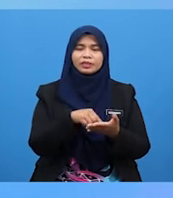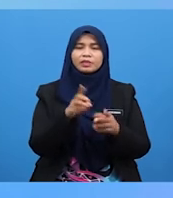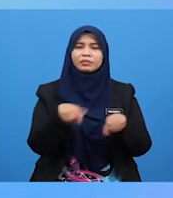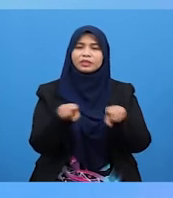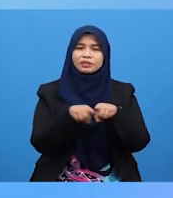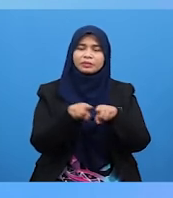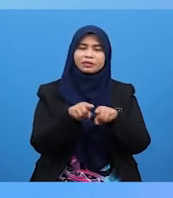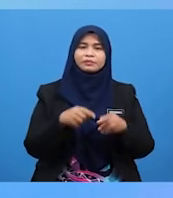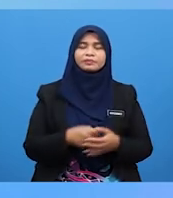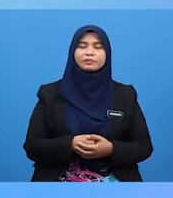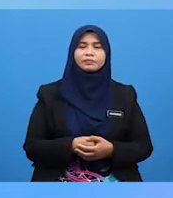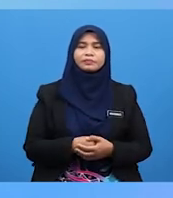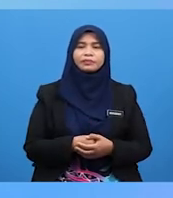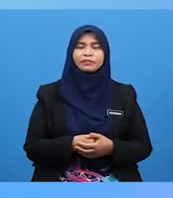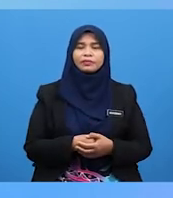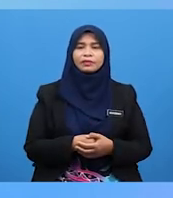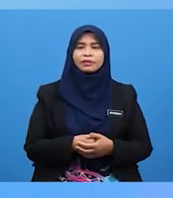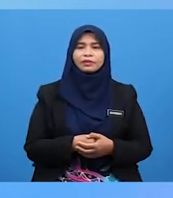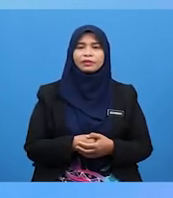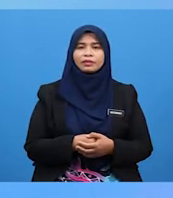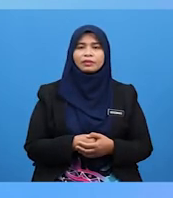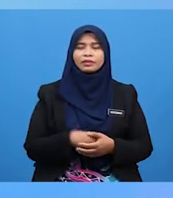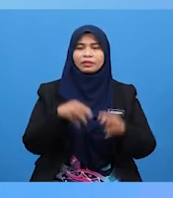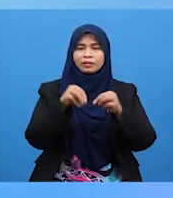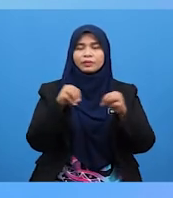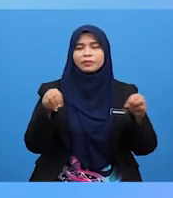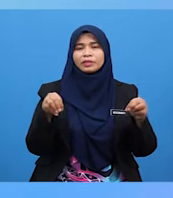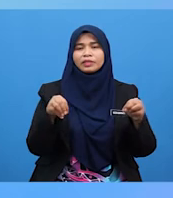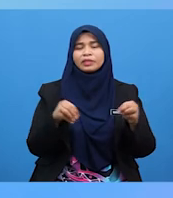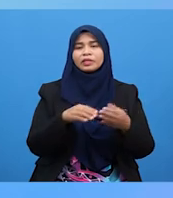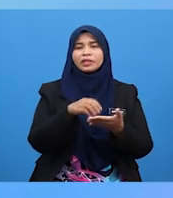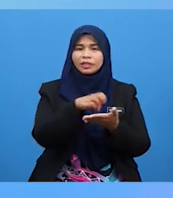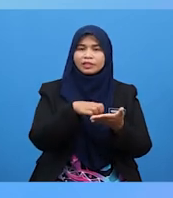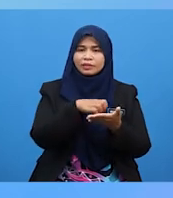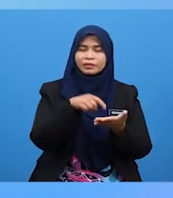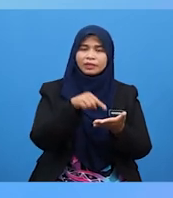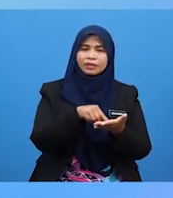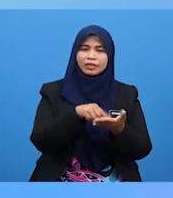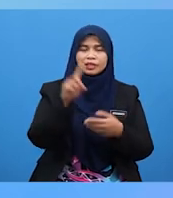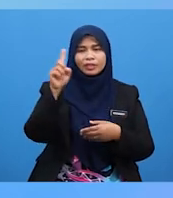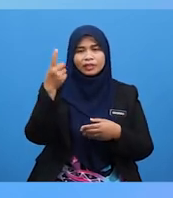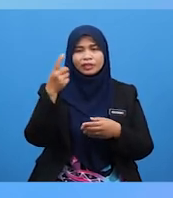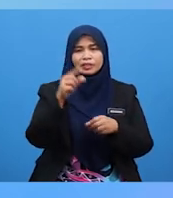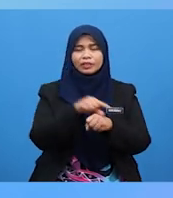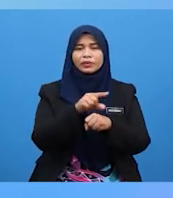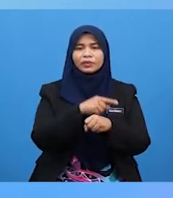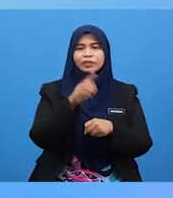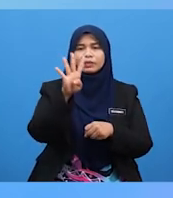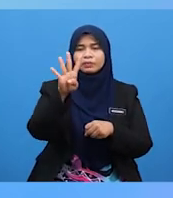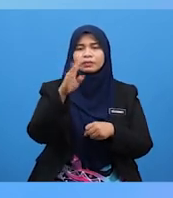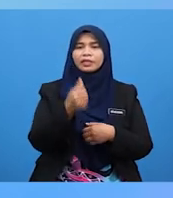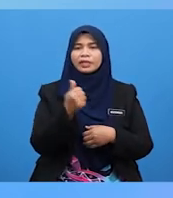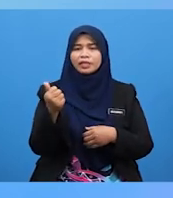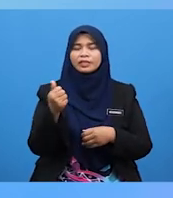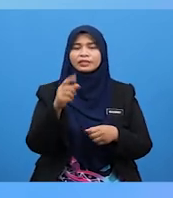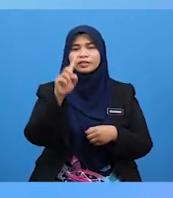Ini Bersama-sama Murid-murid Murid Eksperimen Ini Hanya Menggunakan Empat